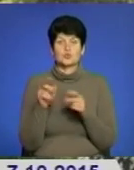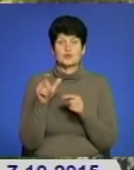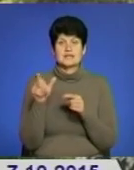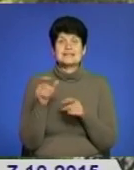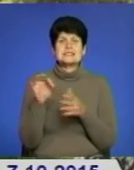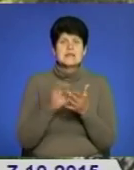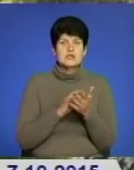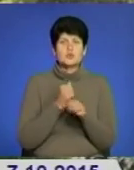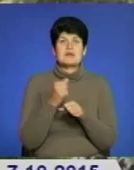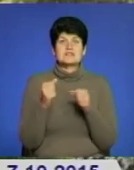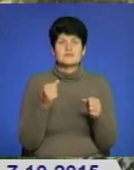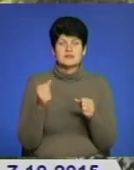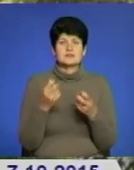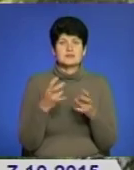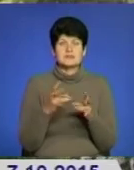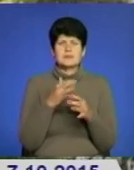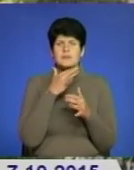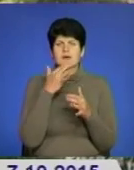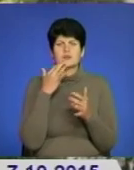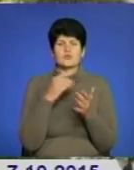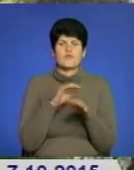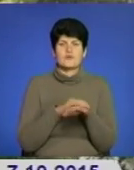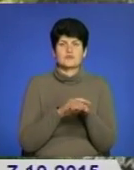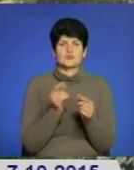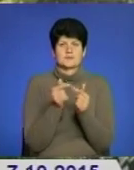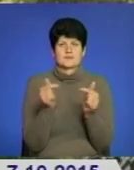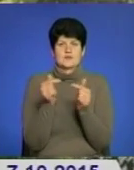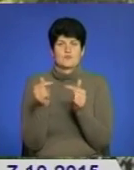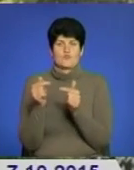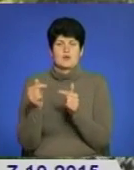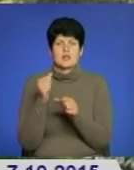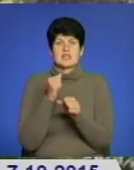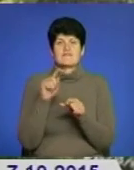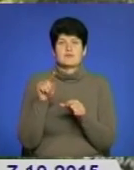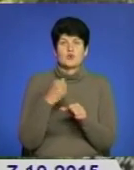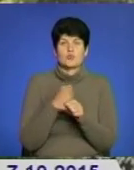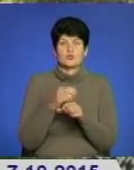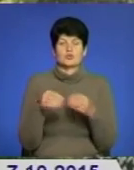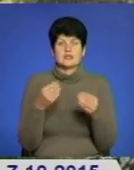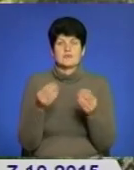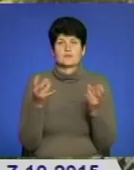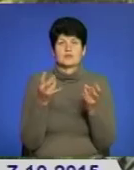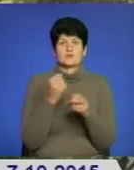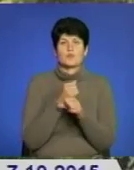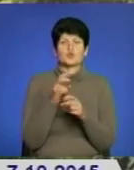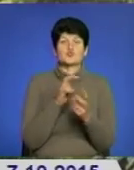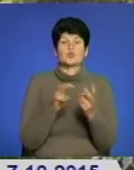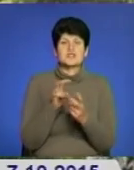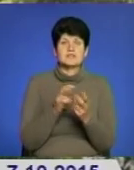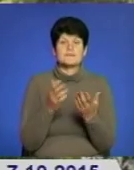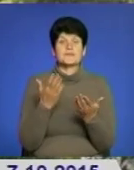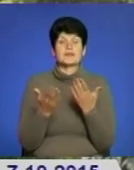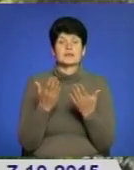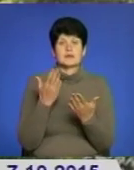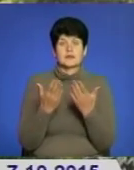працевлаштуються марно, оскільки треба дуже багато факторів, щоб співпало і вимоги роботодавців, і потреби роботошукачів. Але якщо